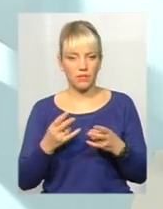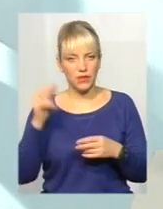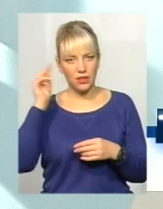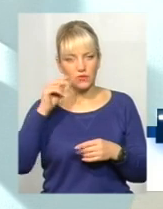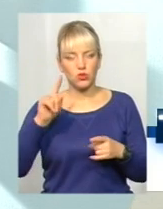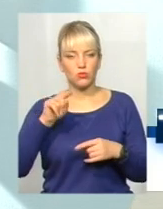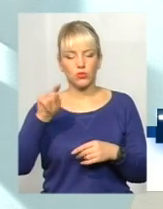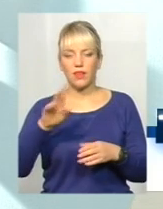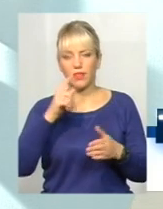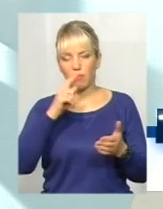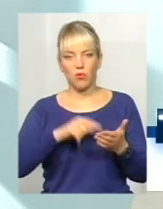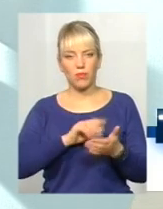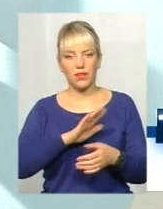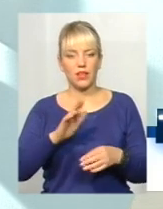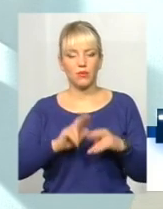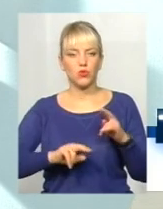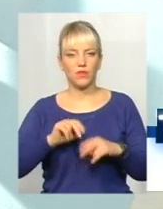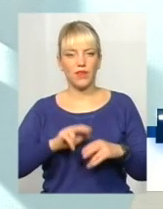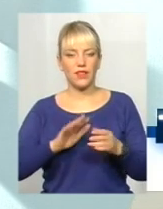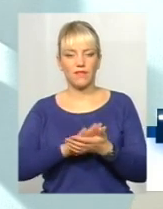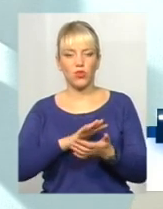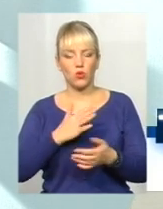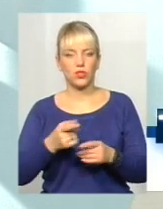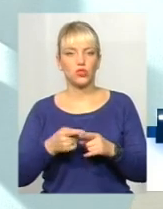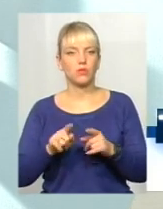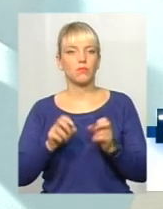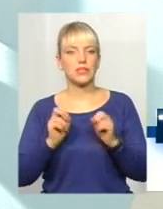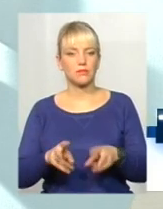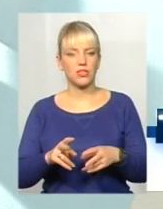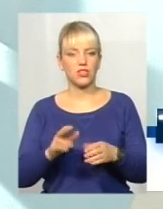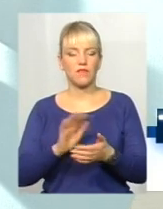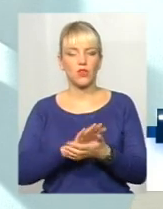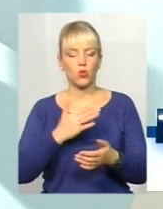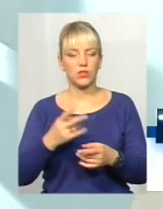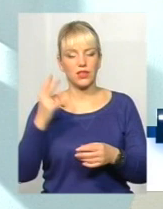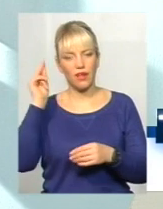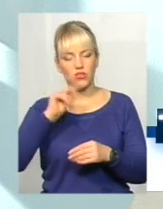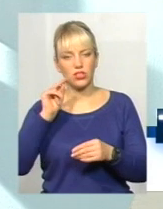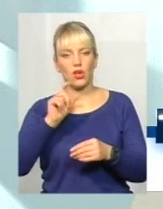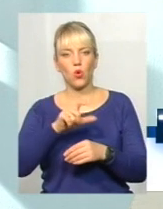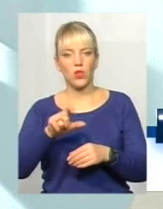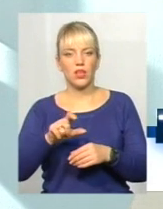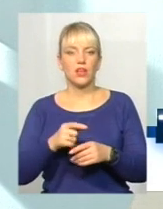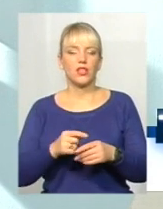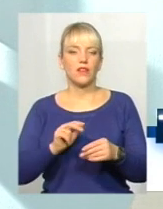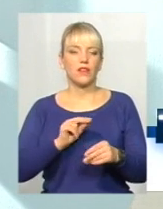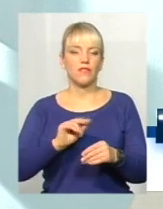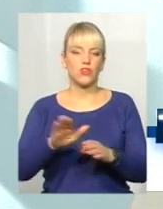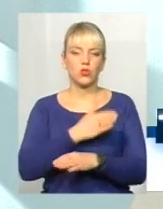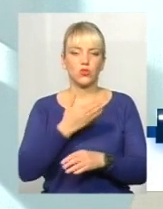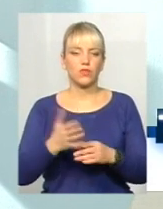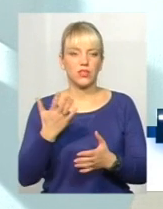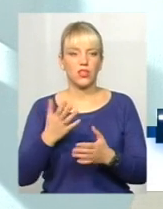туди не попадали будівельні відходи, щоб туди не попадали небезпечні відходи. Тобто навчити людей сортувати, відбирати. Тому що, якщо ми запустимо